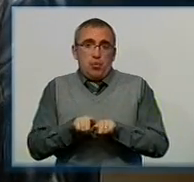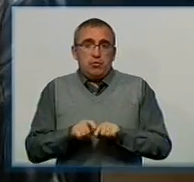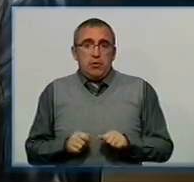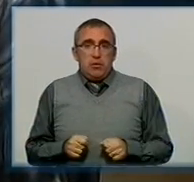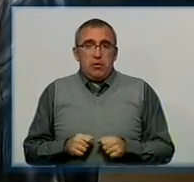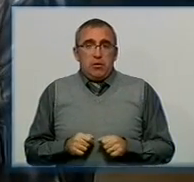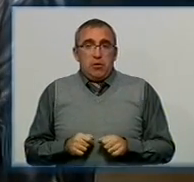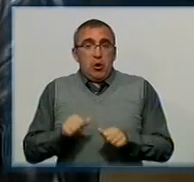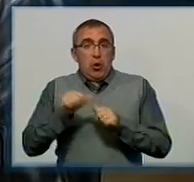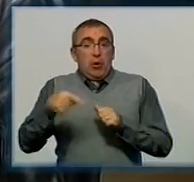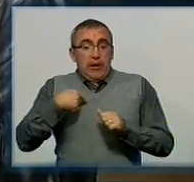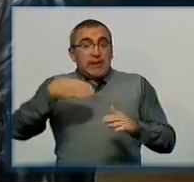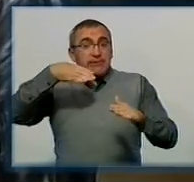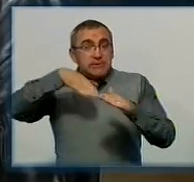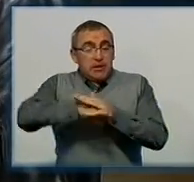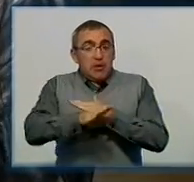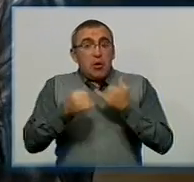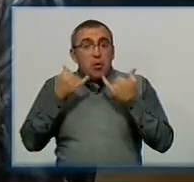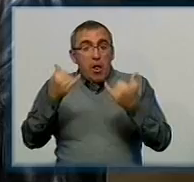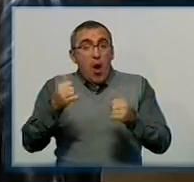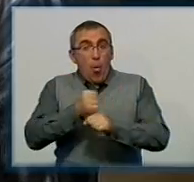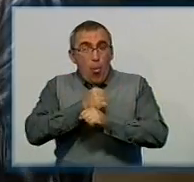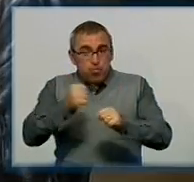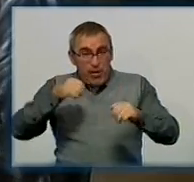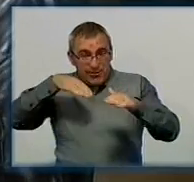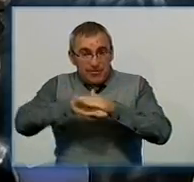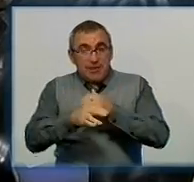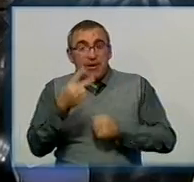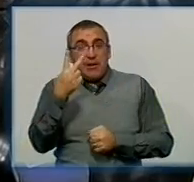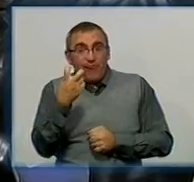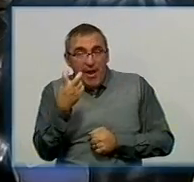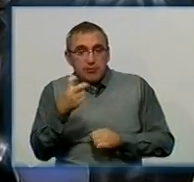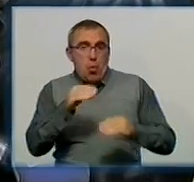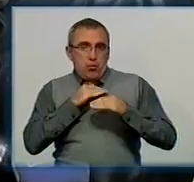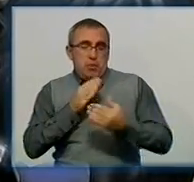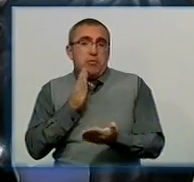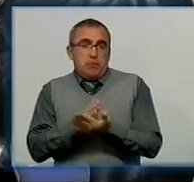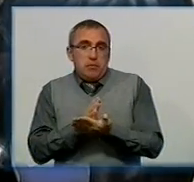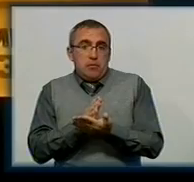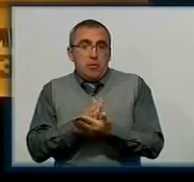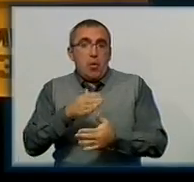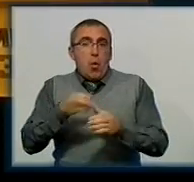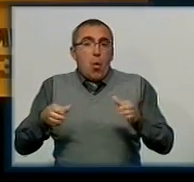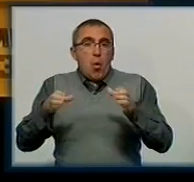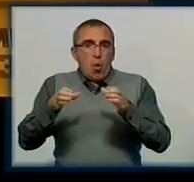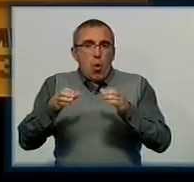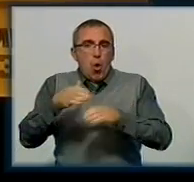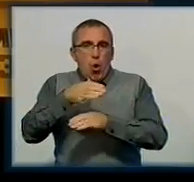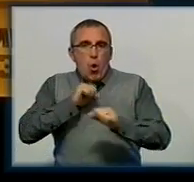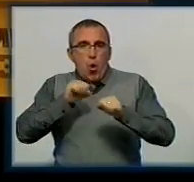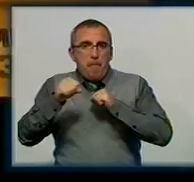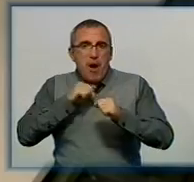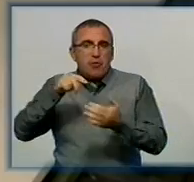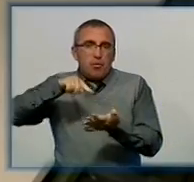Крім того, у нас на складі для обіця є 200 одіял. Мозок, сховища, командний пункт. Тут все, як за часів